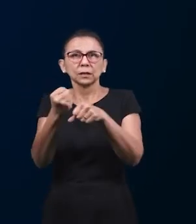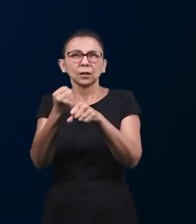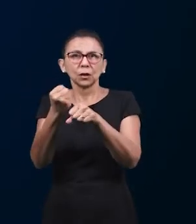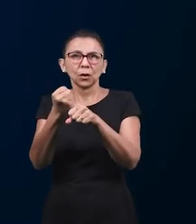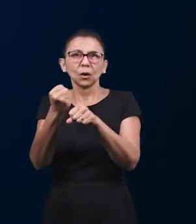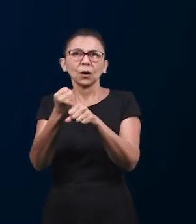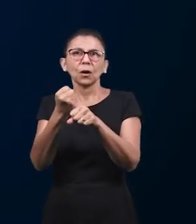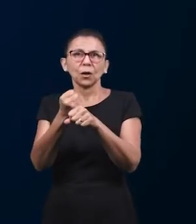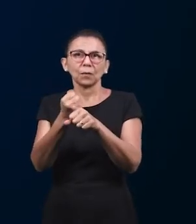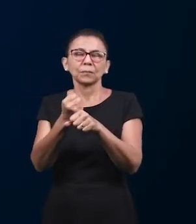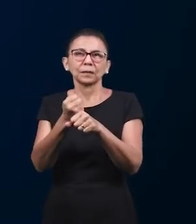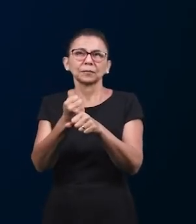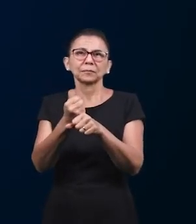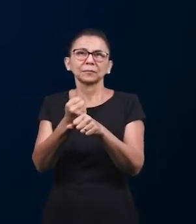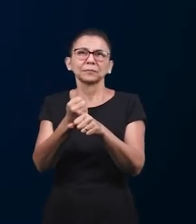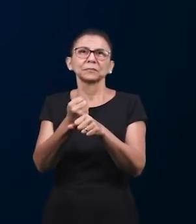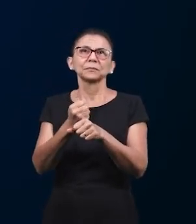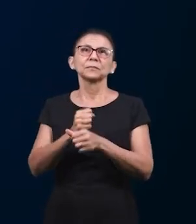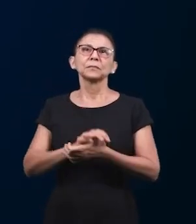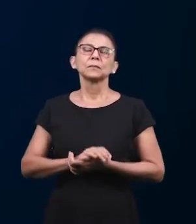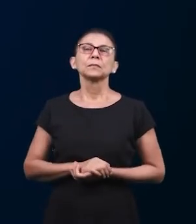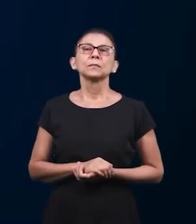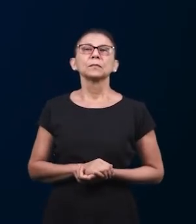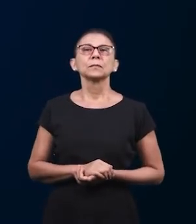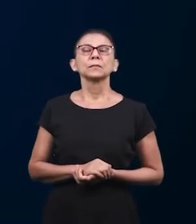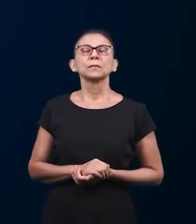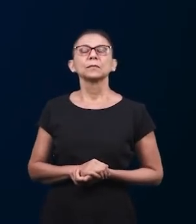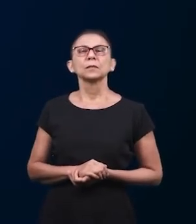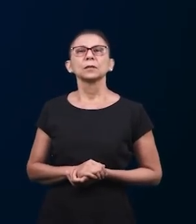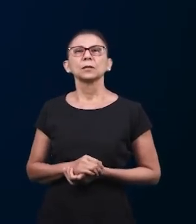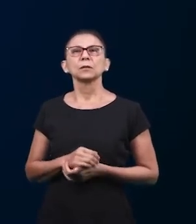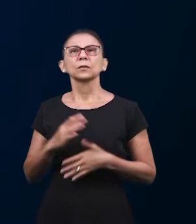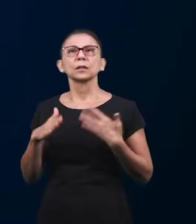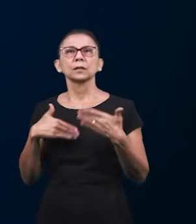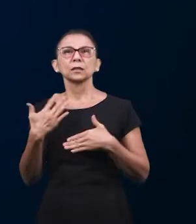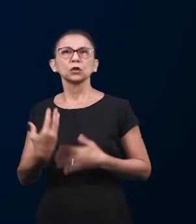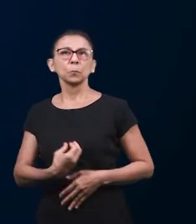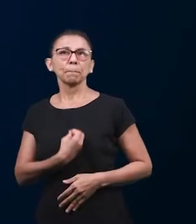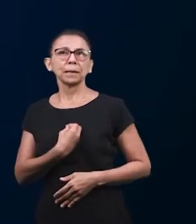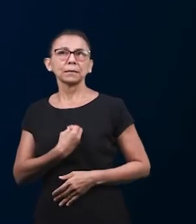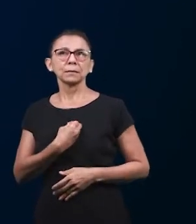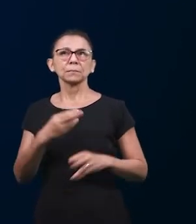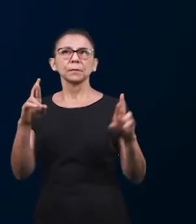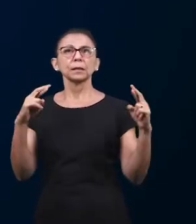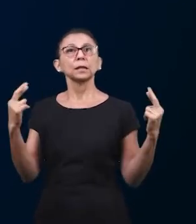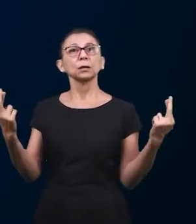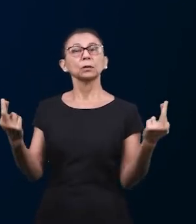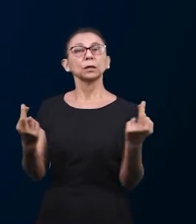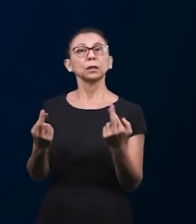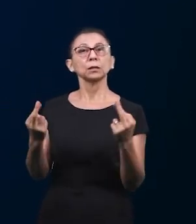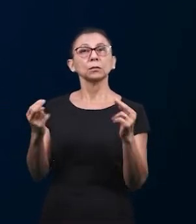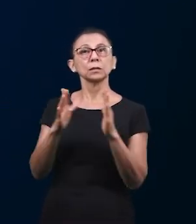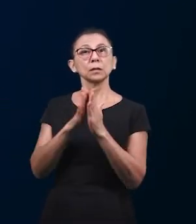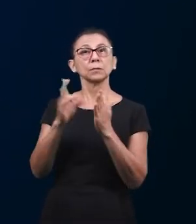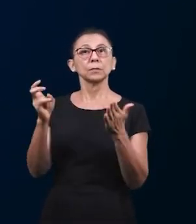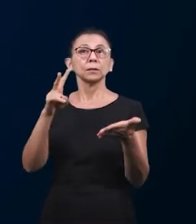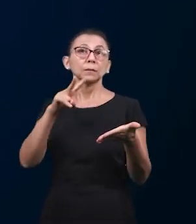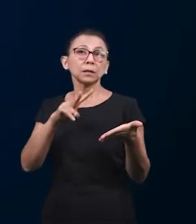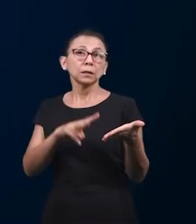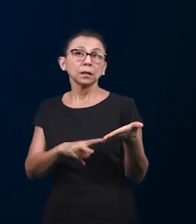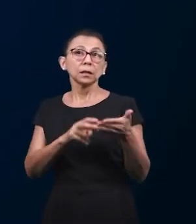Бернмалф. И я хотела бы поделиться с вами красотой этой работы, поделиться с вами